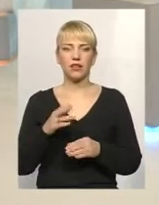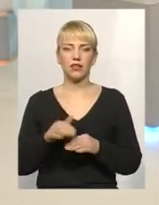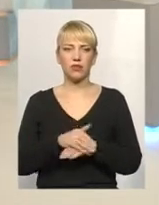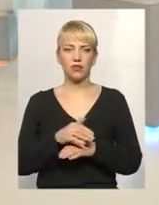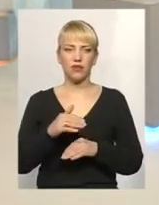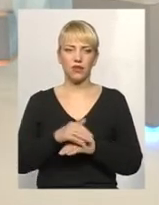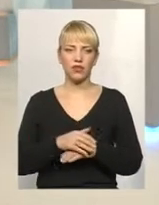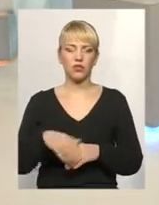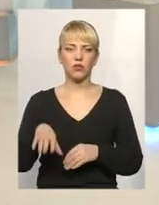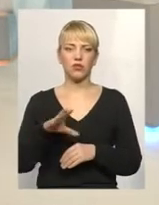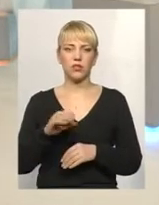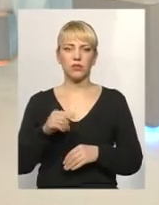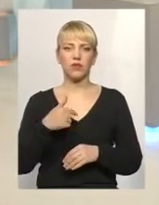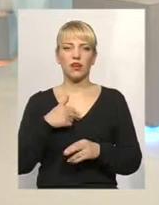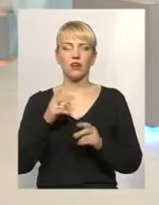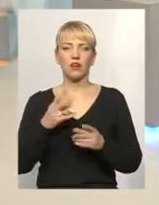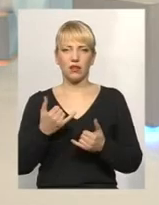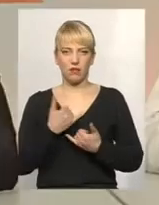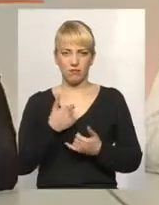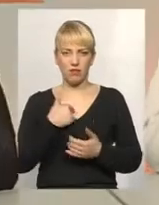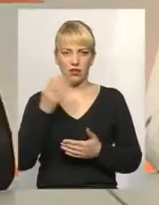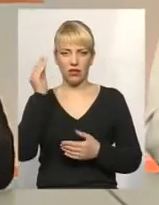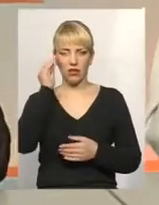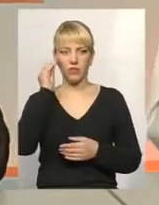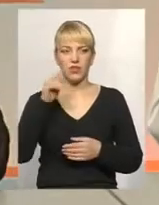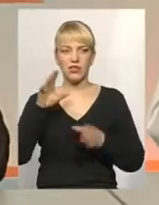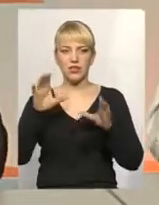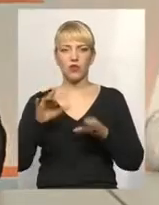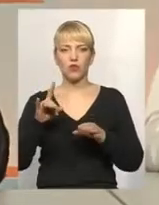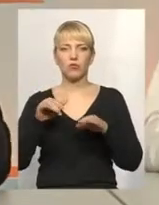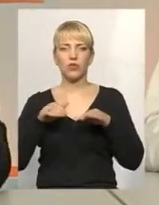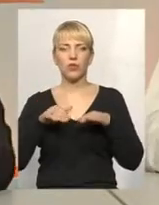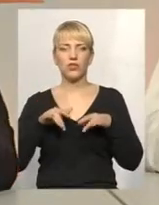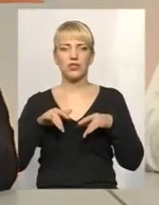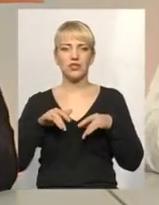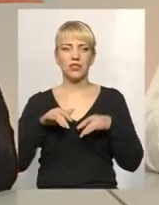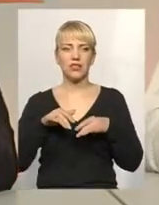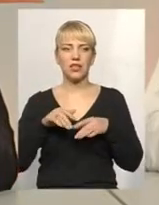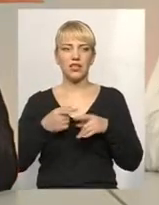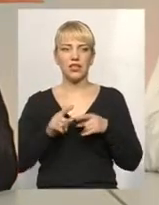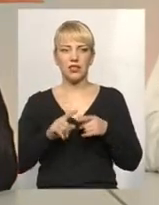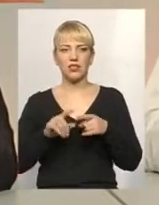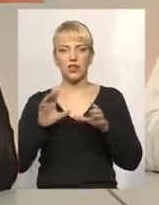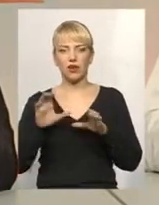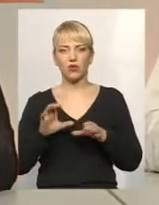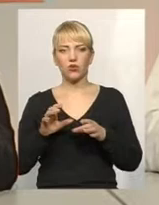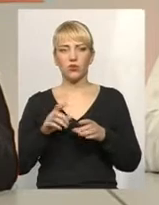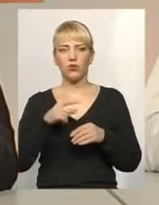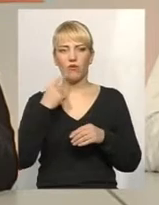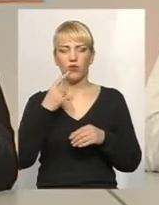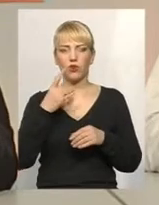вечір усім. Закон про особливості здійснення права власності в гадаквартирних будинків, в самій назві він